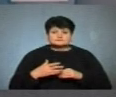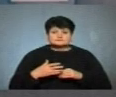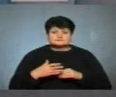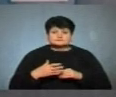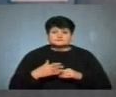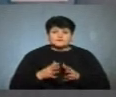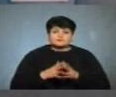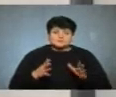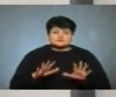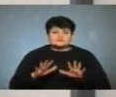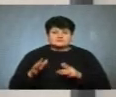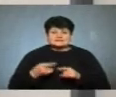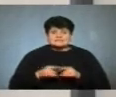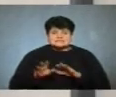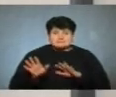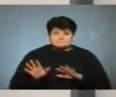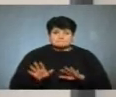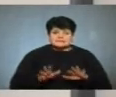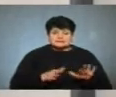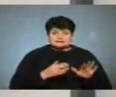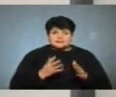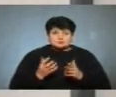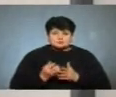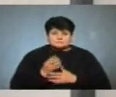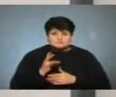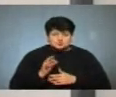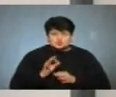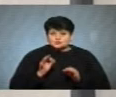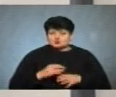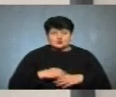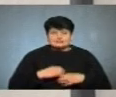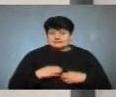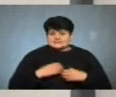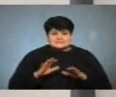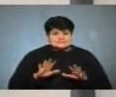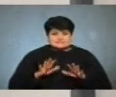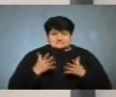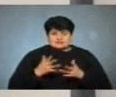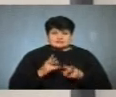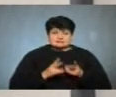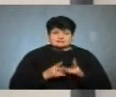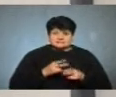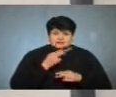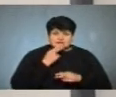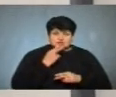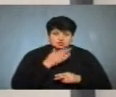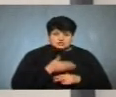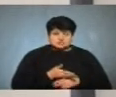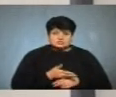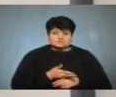В більшості випадків це минає, як то кажуть, успішно, нічого не сталося, там зварилася, там десь в коморі їжа для тварини,